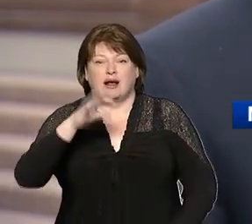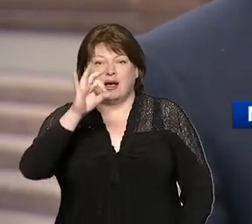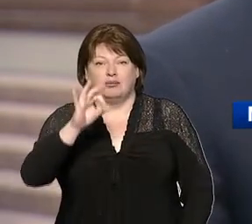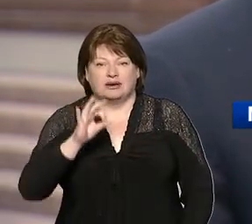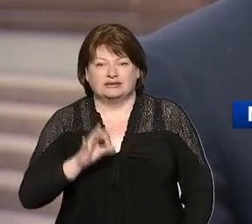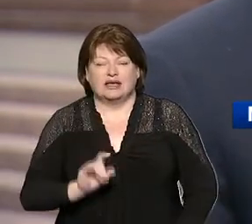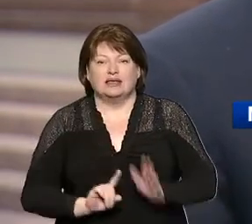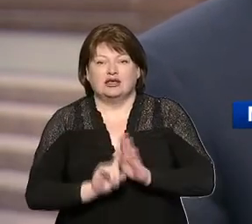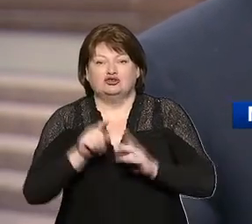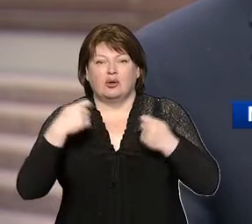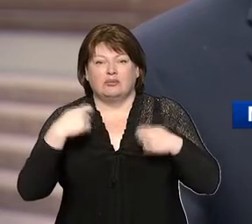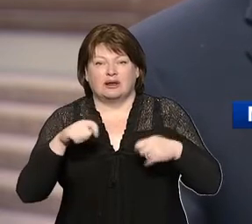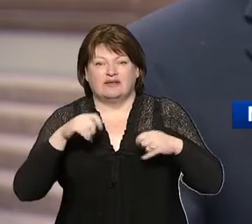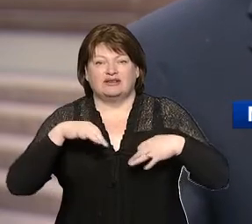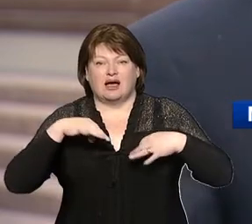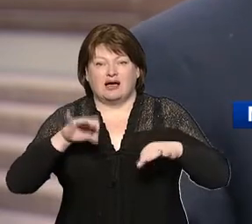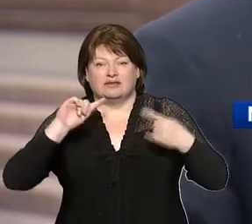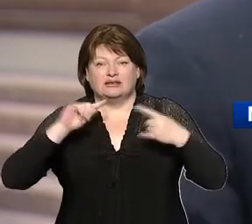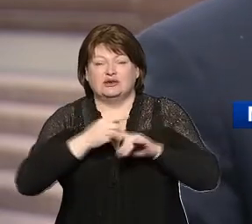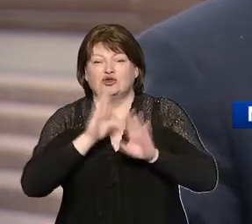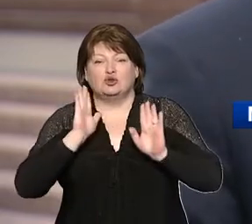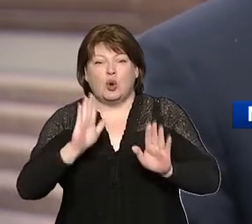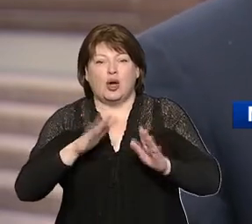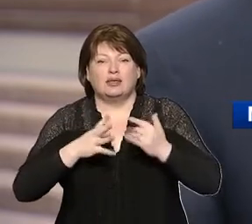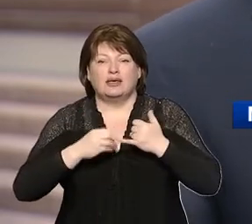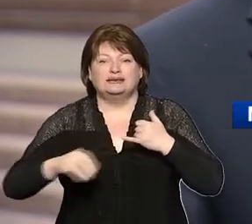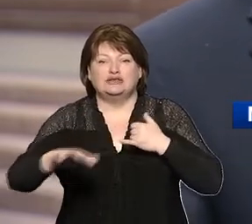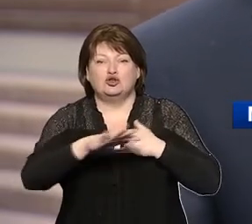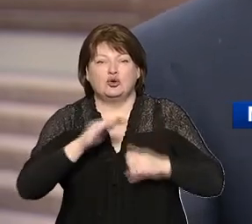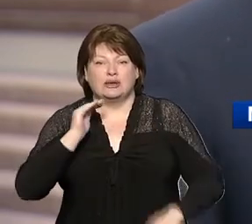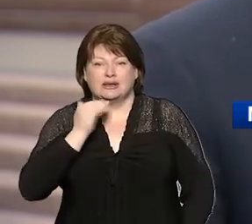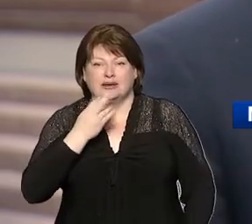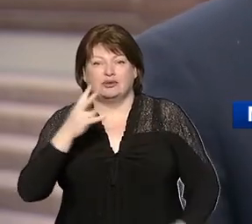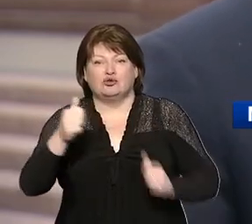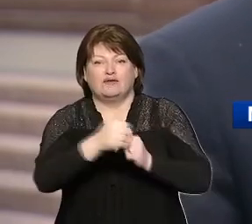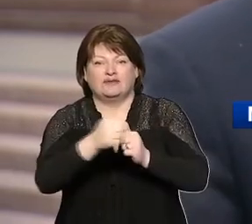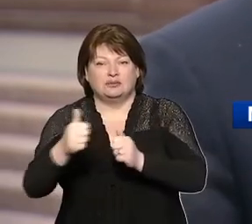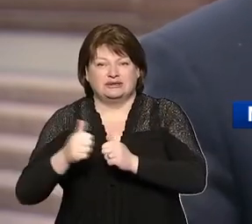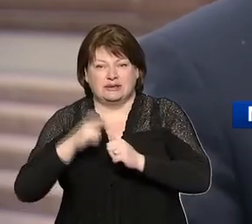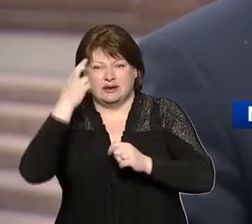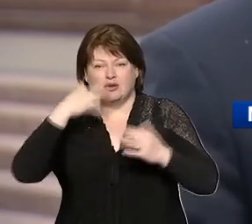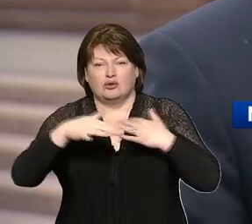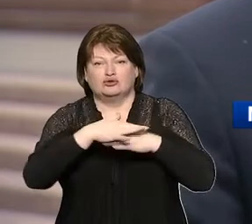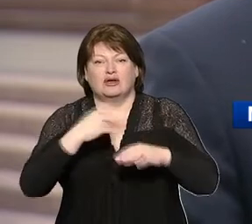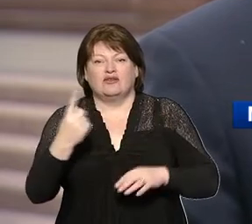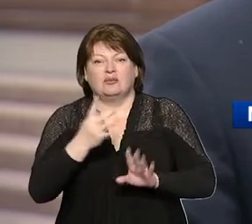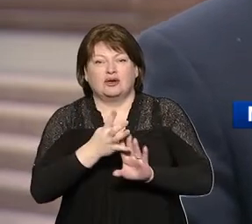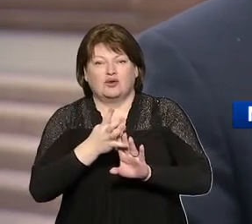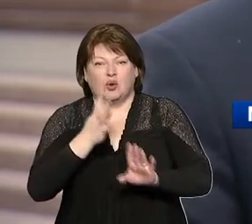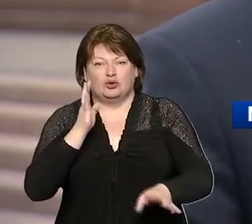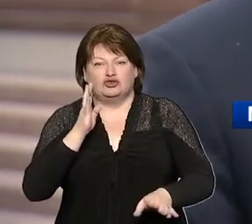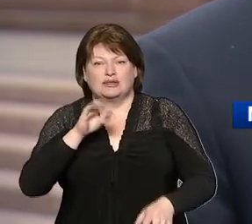и начнем продавать автотехнику МАС не только на территории Египта, но и в сопредельные государства, конечно, в первую очередь